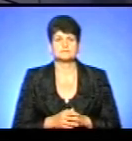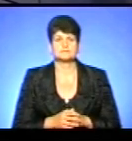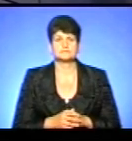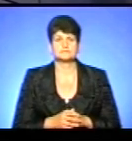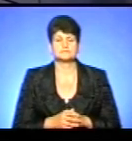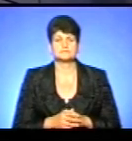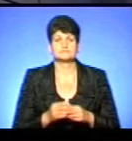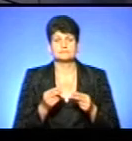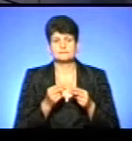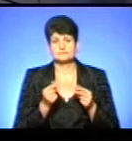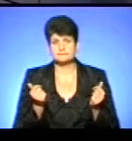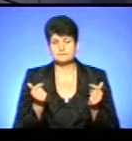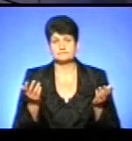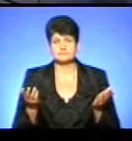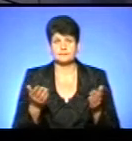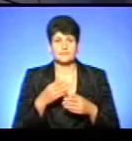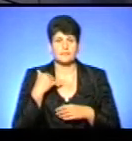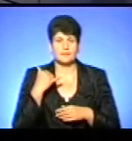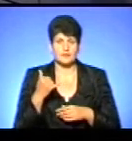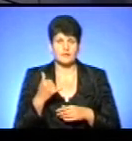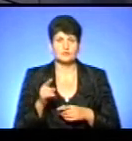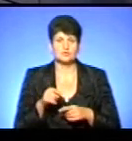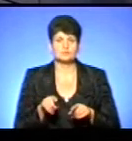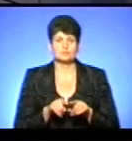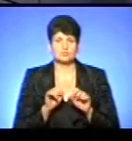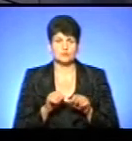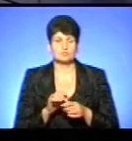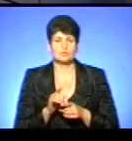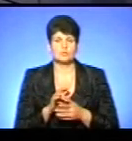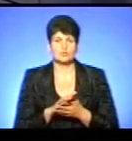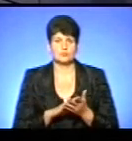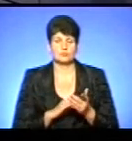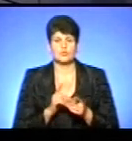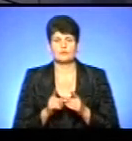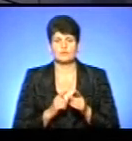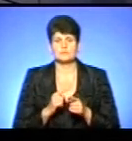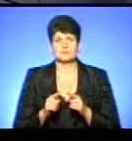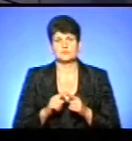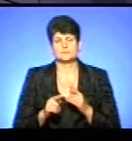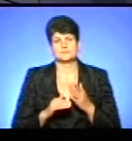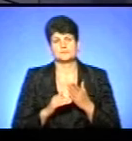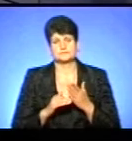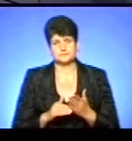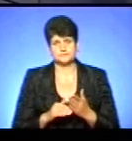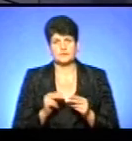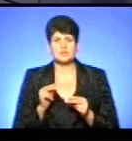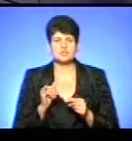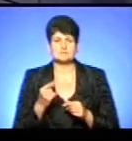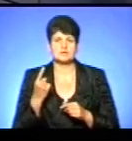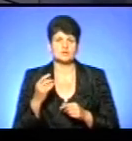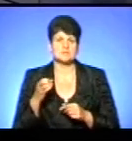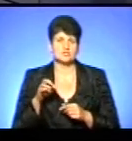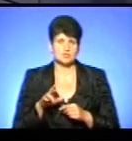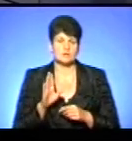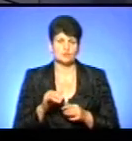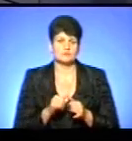Зірвався в нас телефонний дзвінок, так? Отже, можемо продовжити по реформі екстреної медичної допомоги. Чи з 1 січня